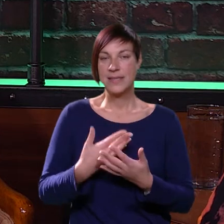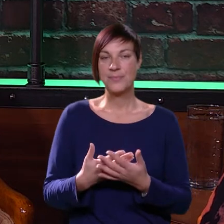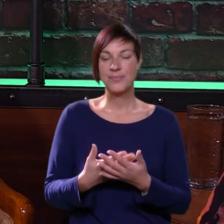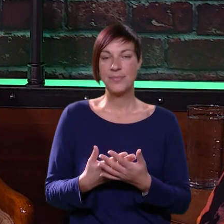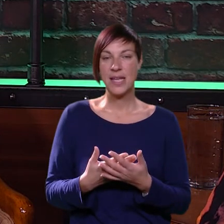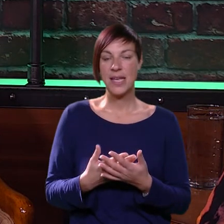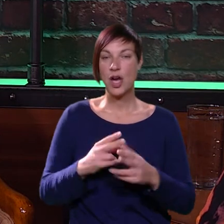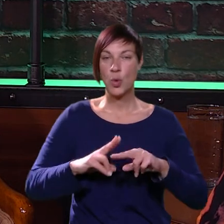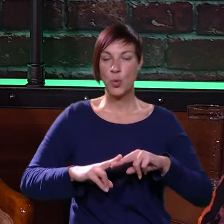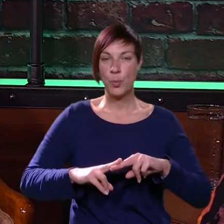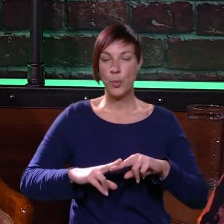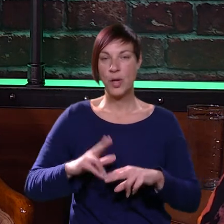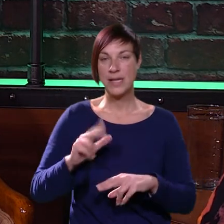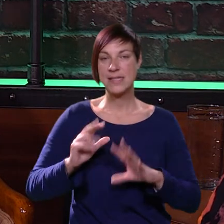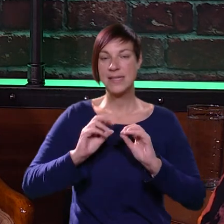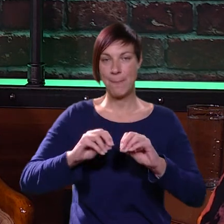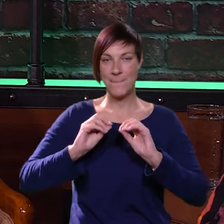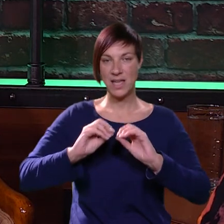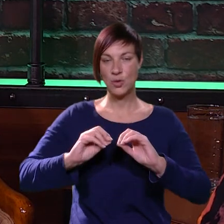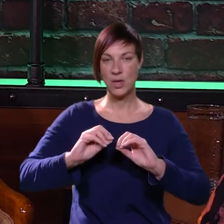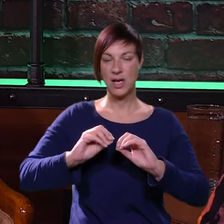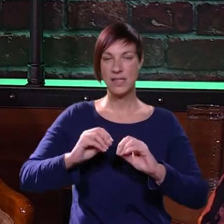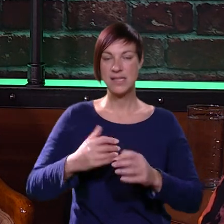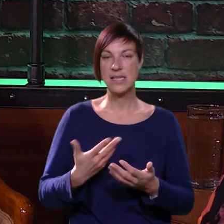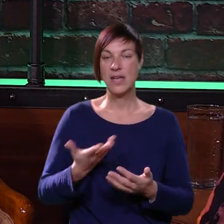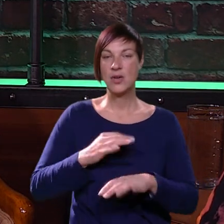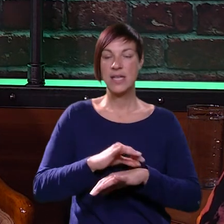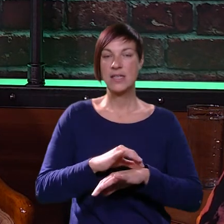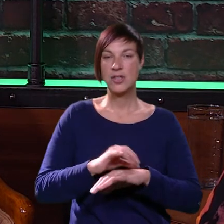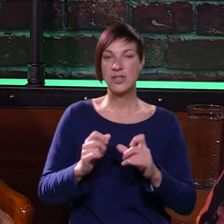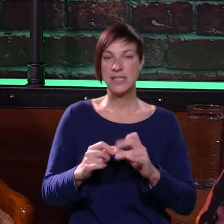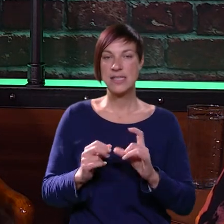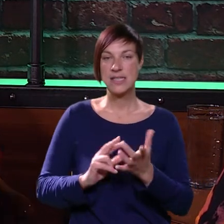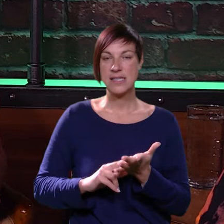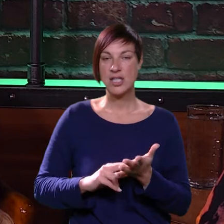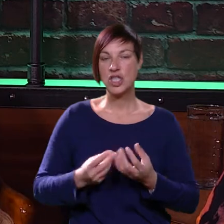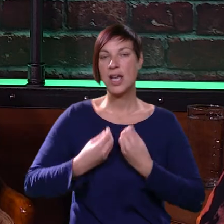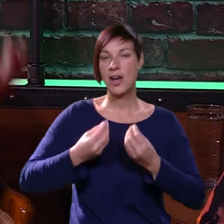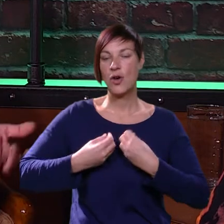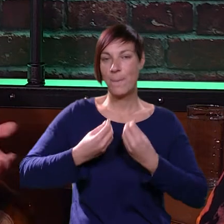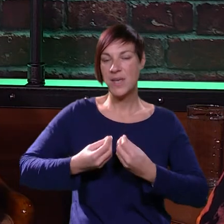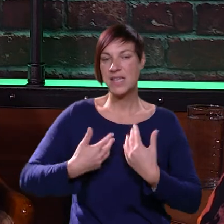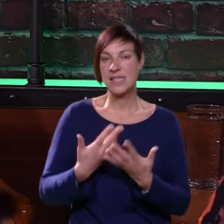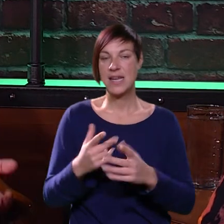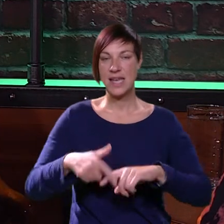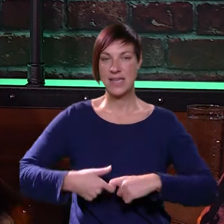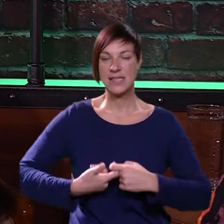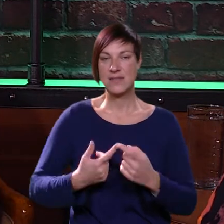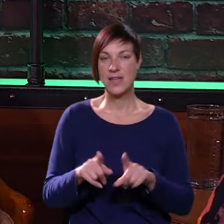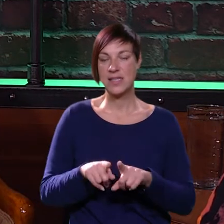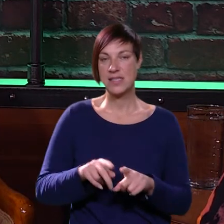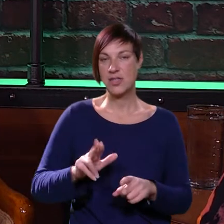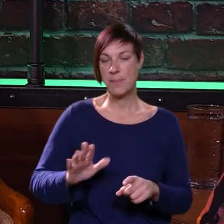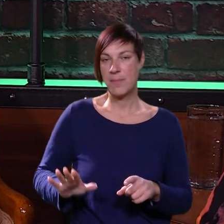iako u bolnici ima edukacija, koja je doktorca Srše nam je objasnila neke stvari, ona